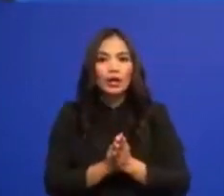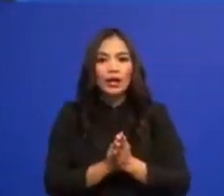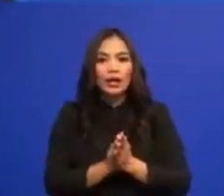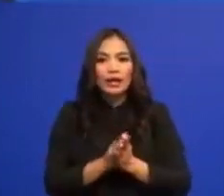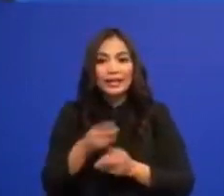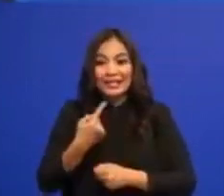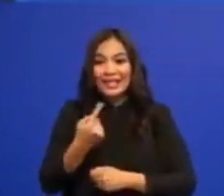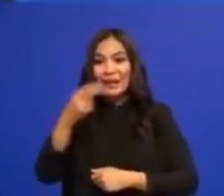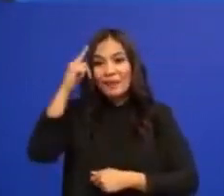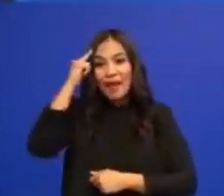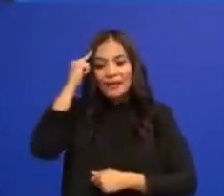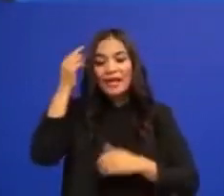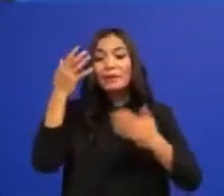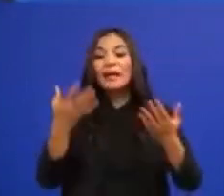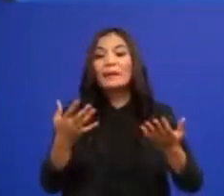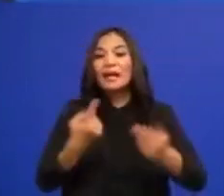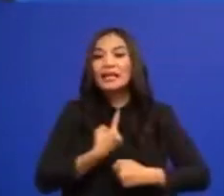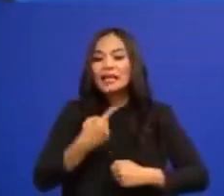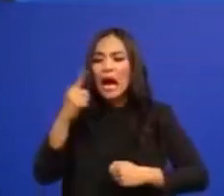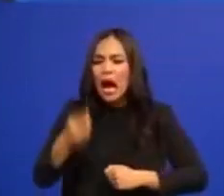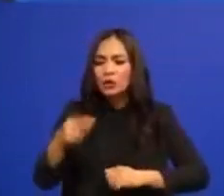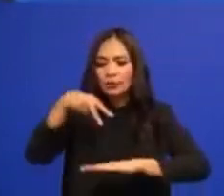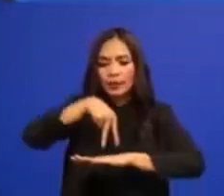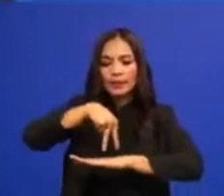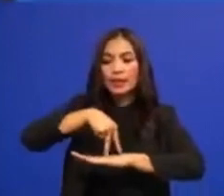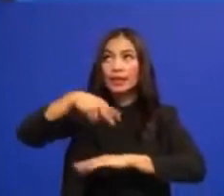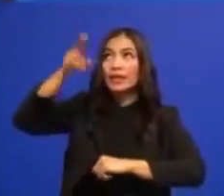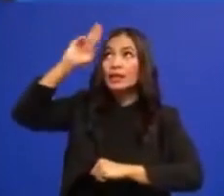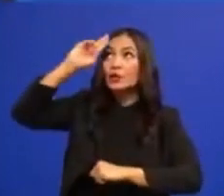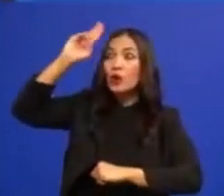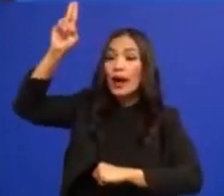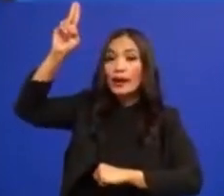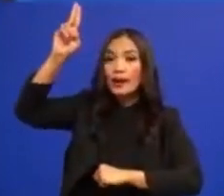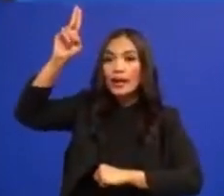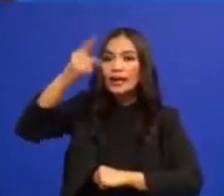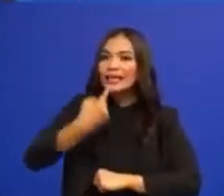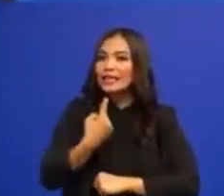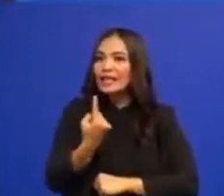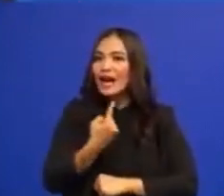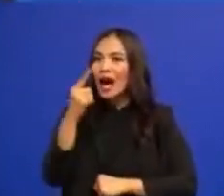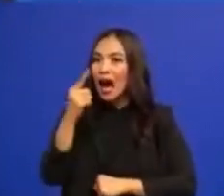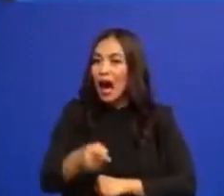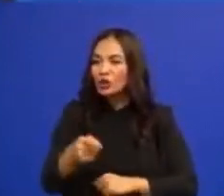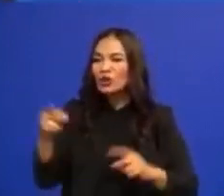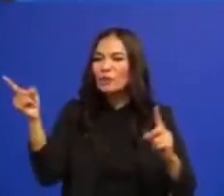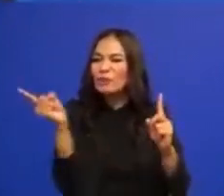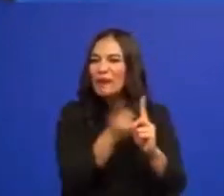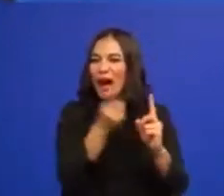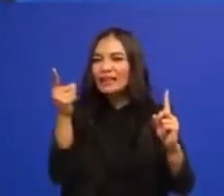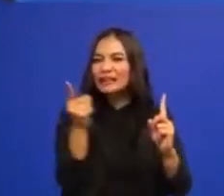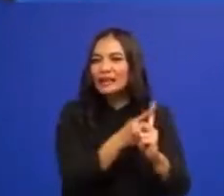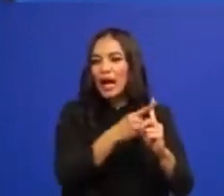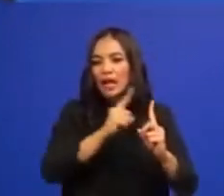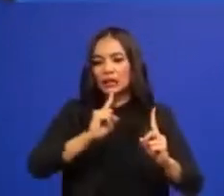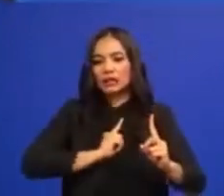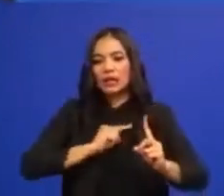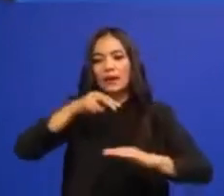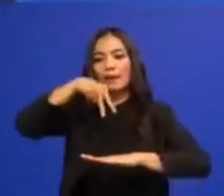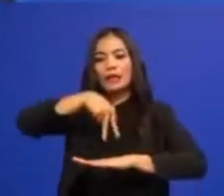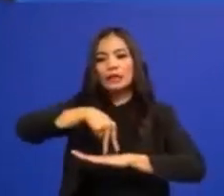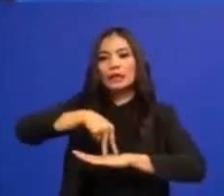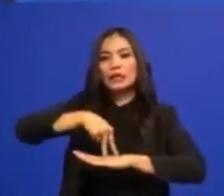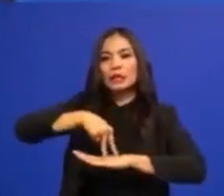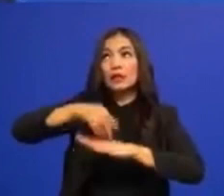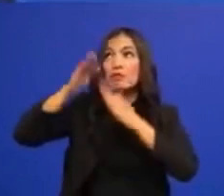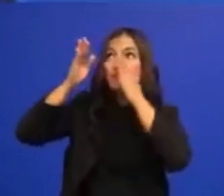belajar bagaimana kita harus berdiri di pihak Tuhan, kita harus memaksa diri kita berdiri di